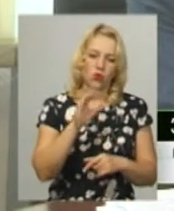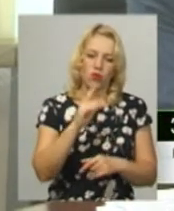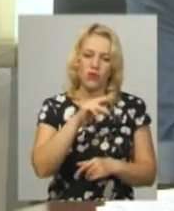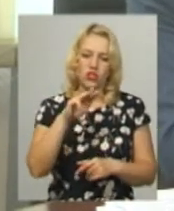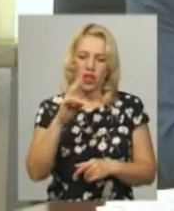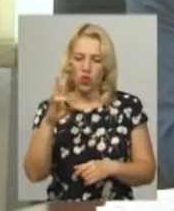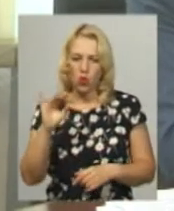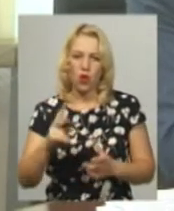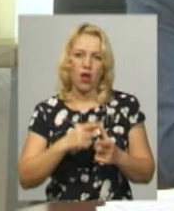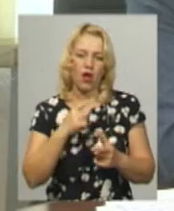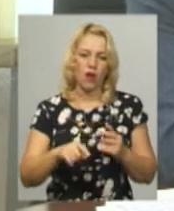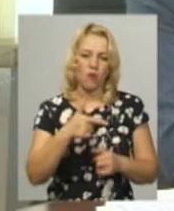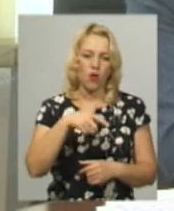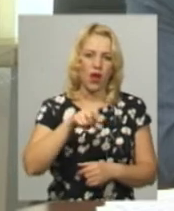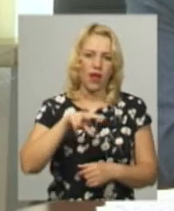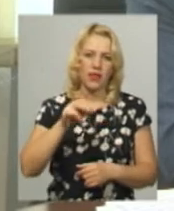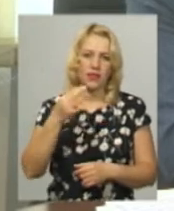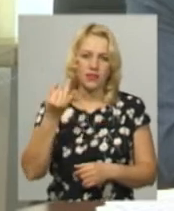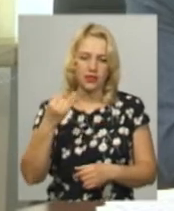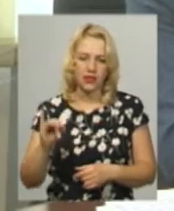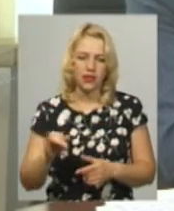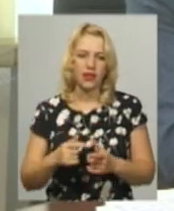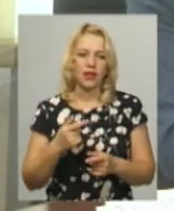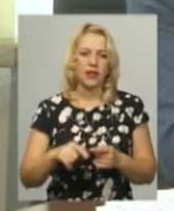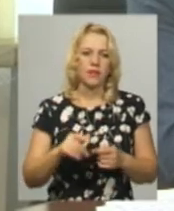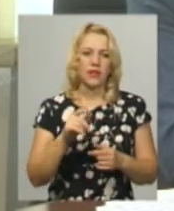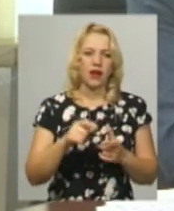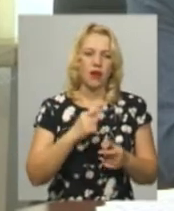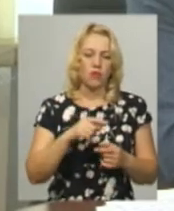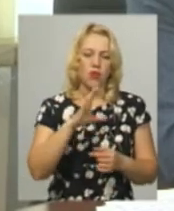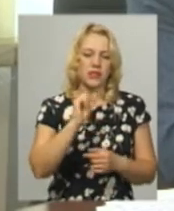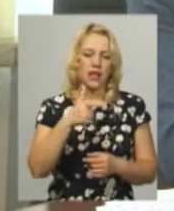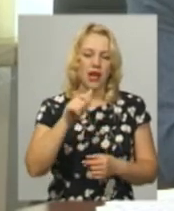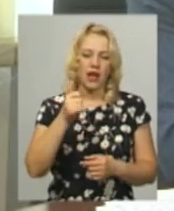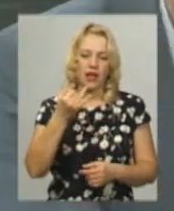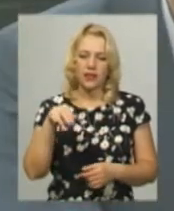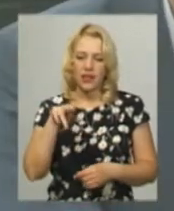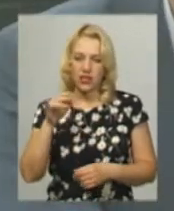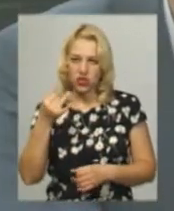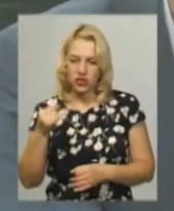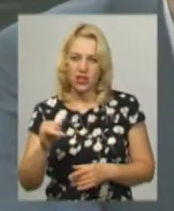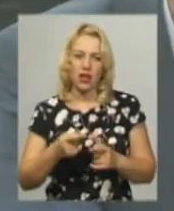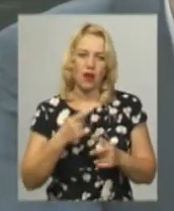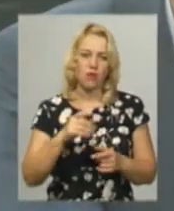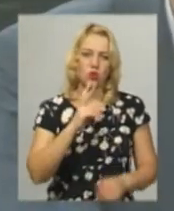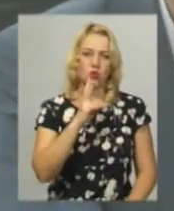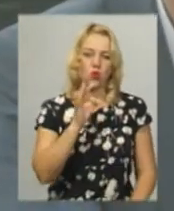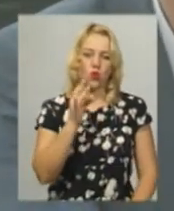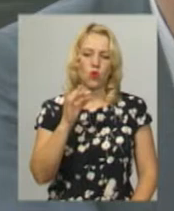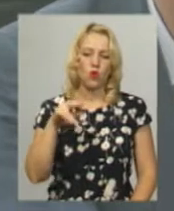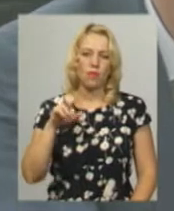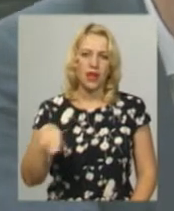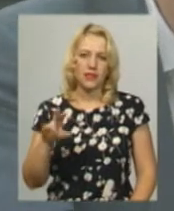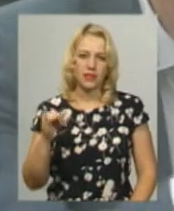Галицький, гетьмани Петро Коношевиць-Сагайдачний і Павло Скоропадський. Управління обрало